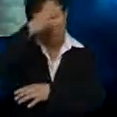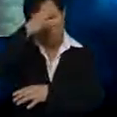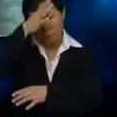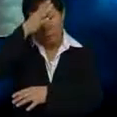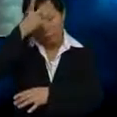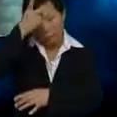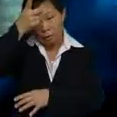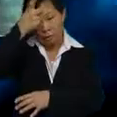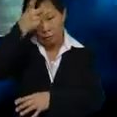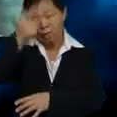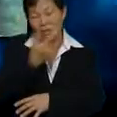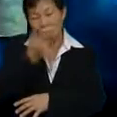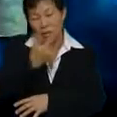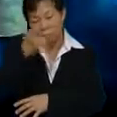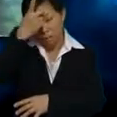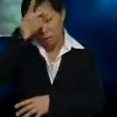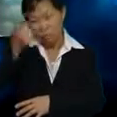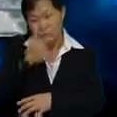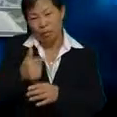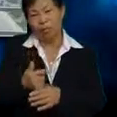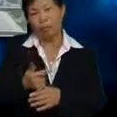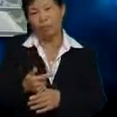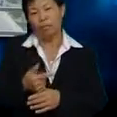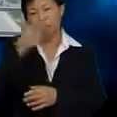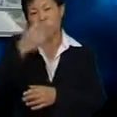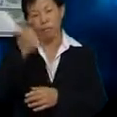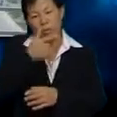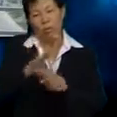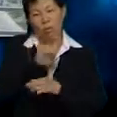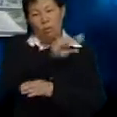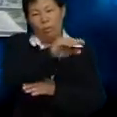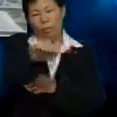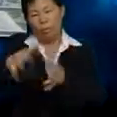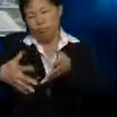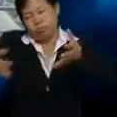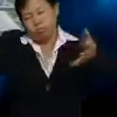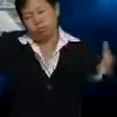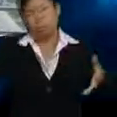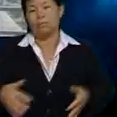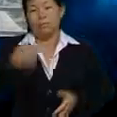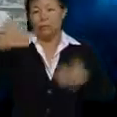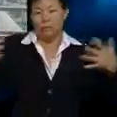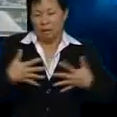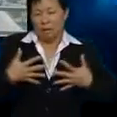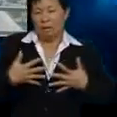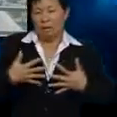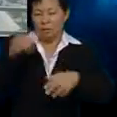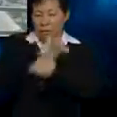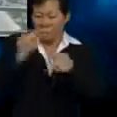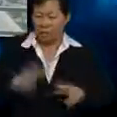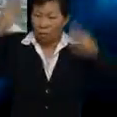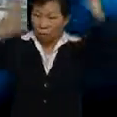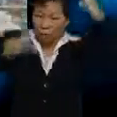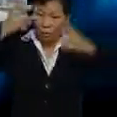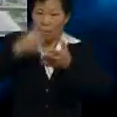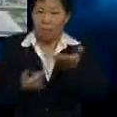tu dulu Tak mahu Perkara ni Dia besar-besarkan Takut kalau-kalau Kaki tangan risau pula Apa